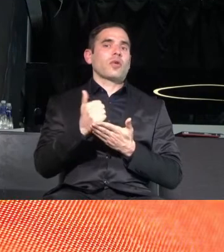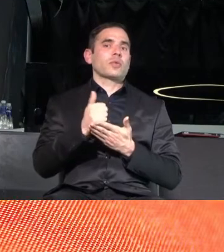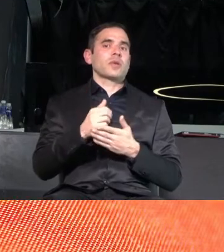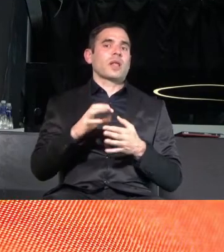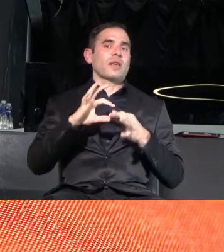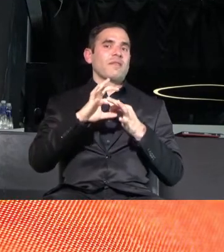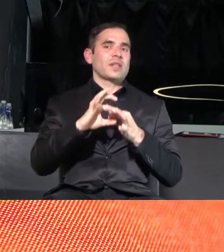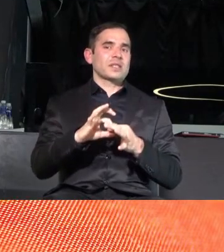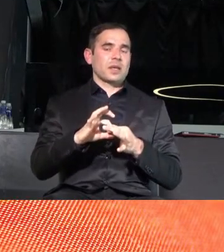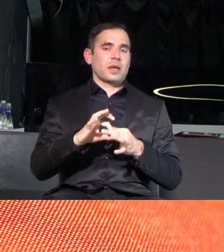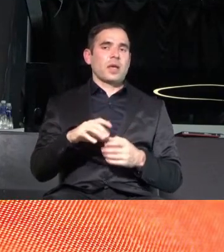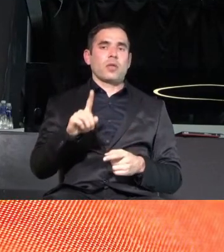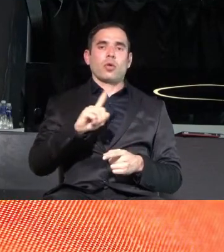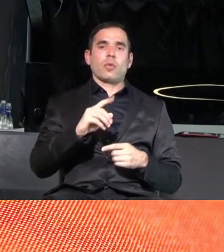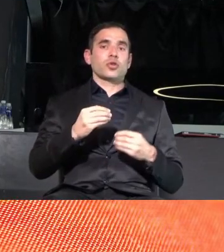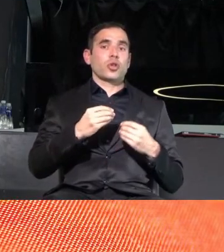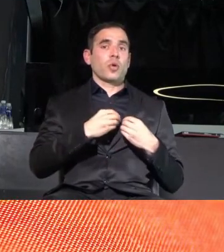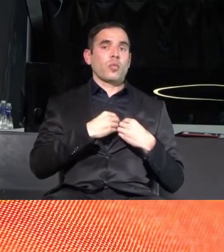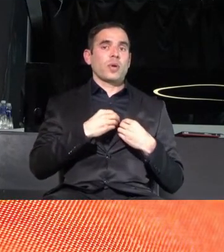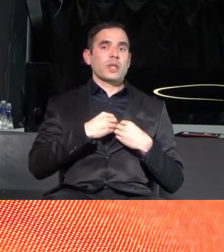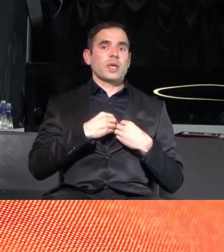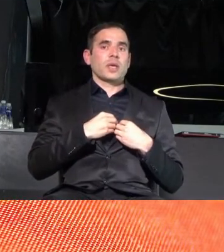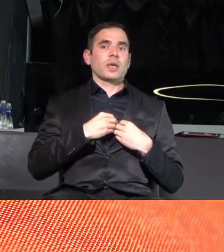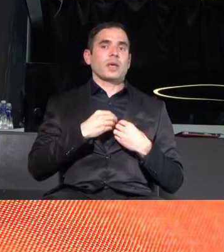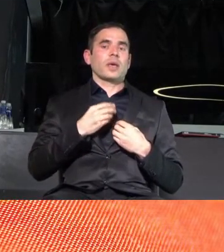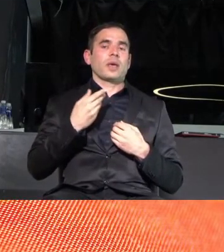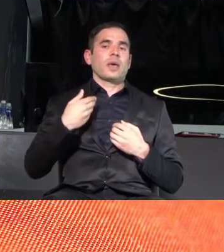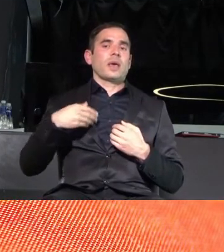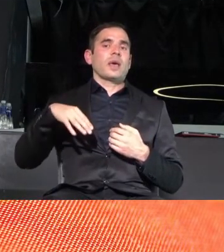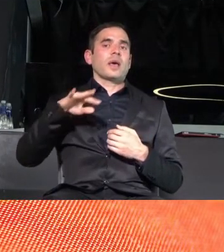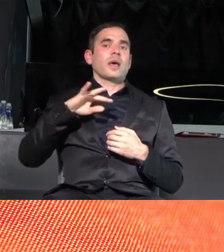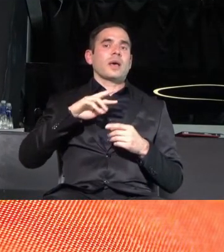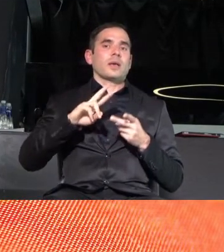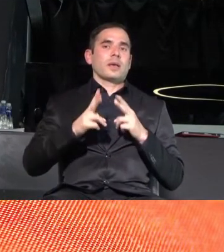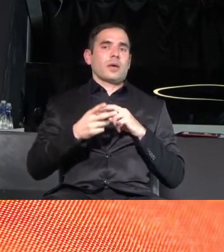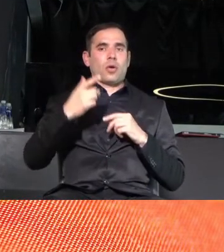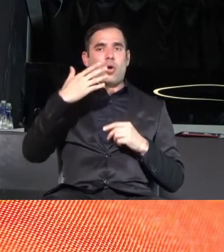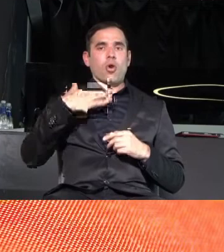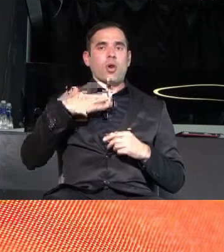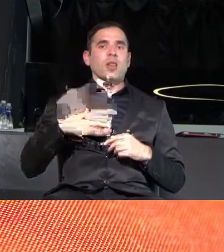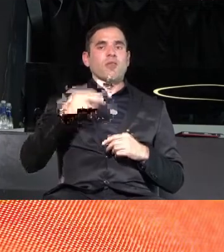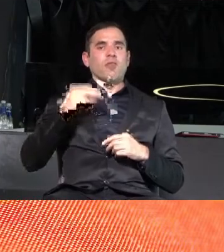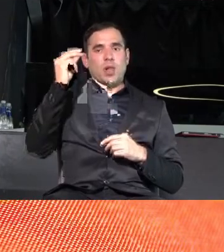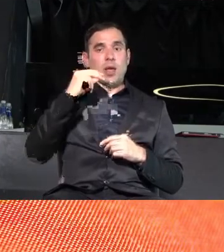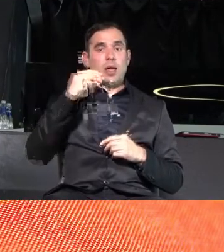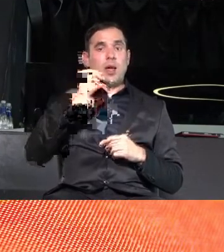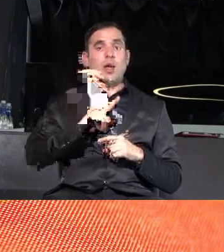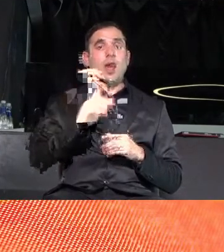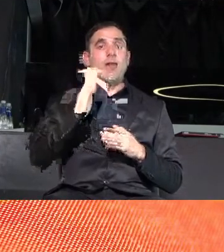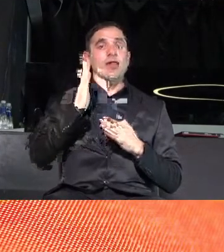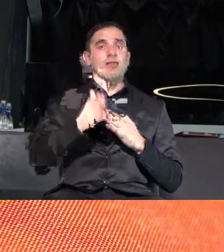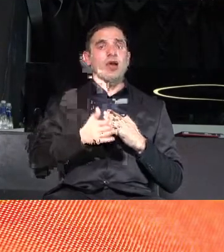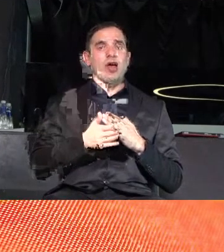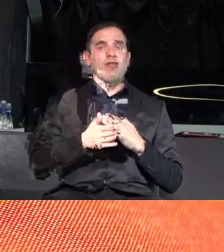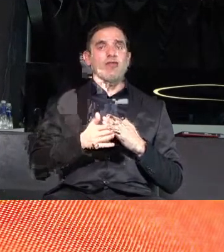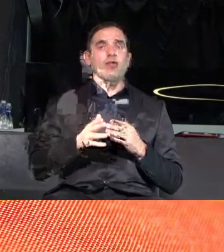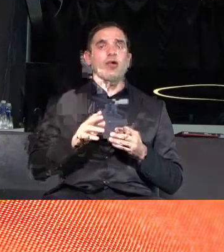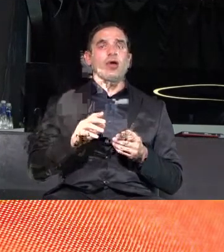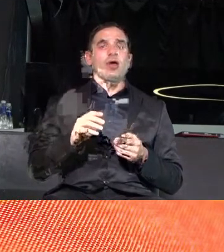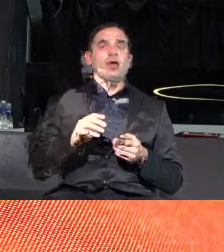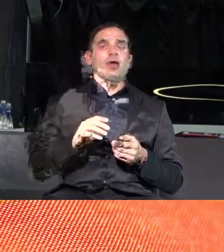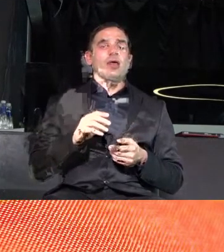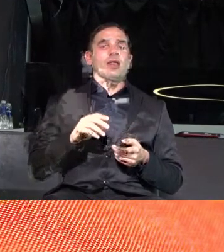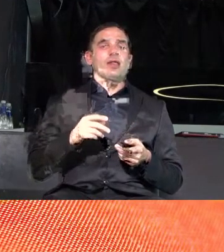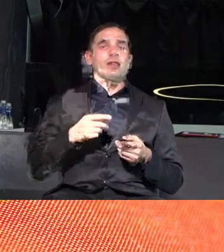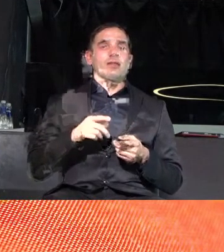Никой не може да ме убеди, че транс хората в България нямат право да сменят своя граждански пол в личните си